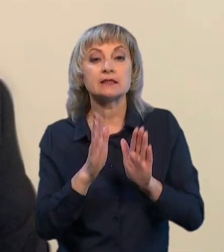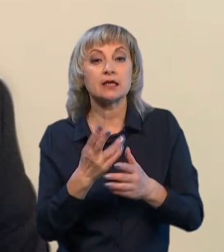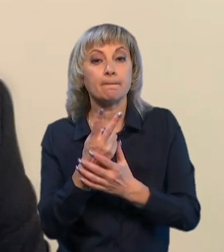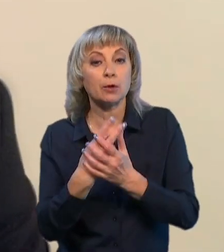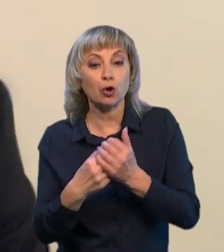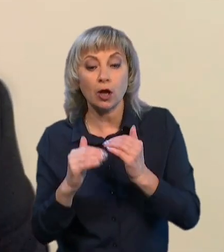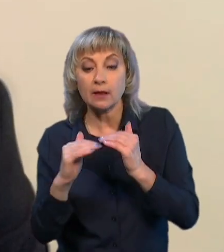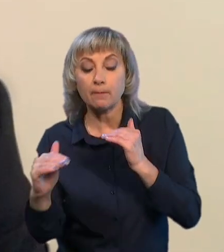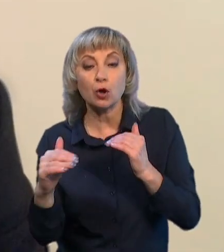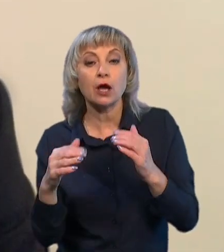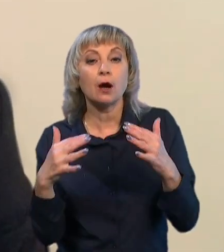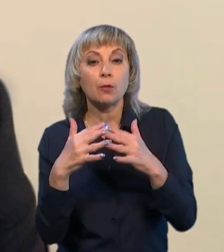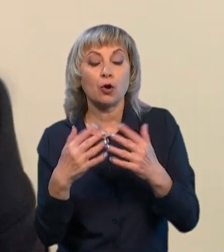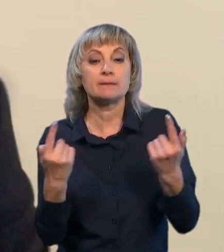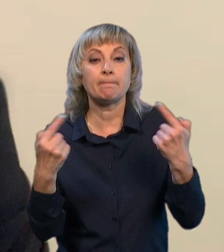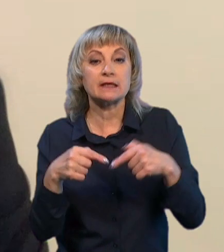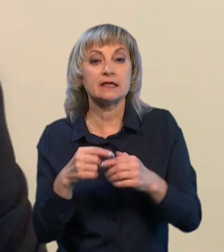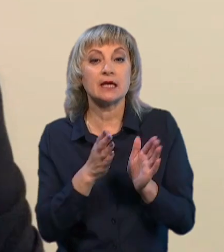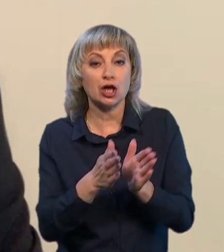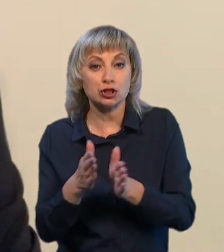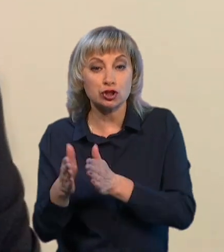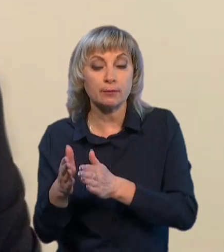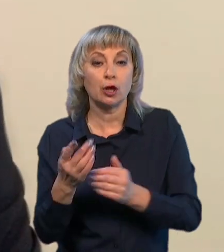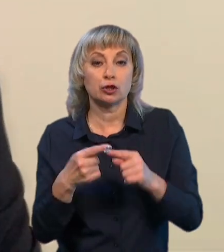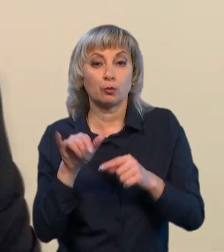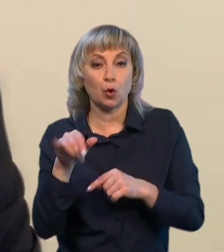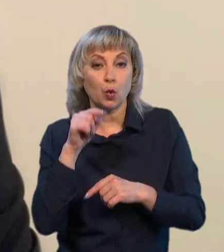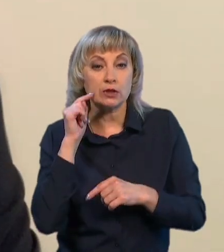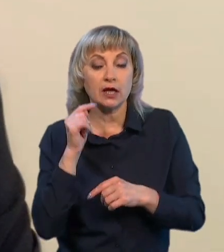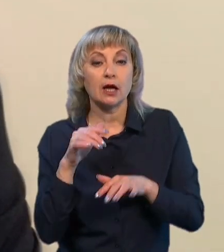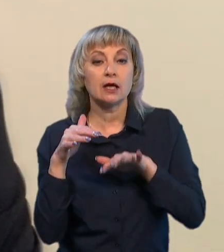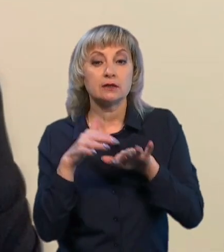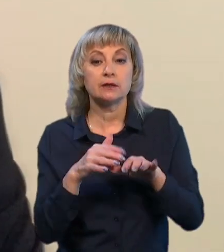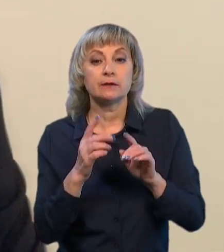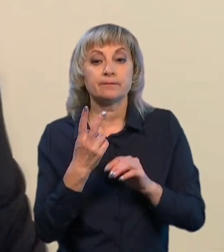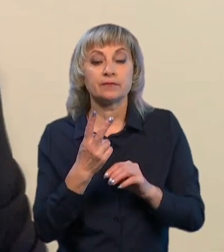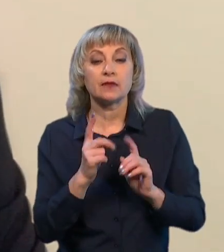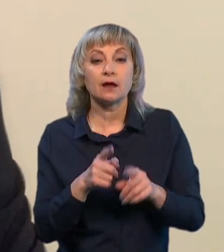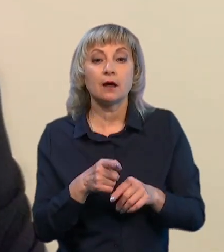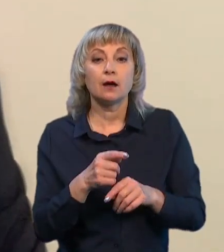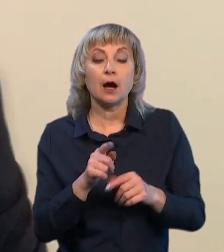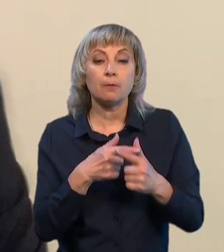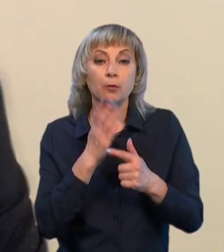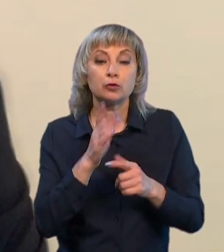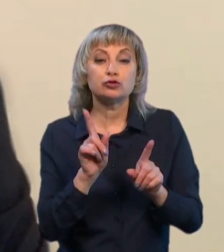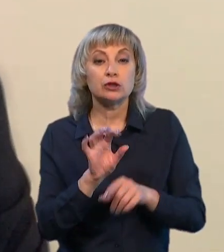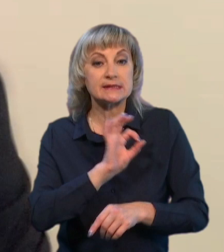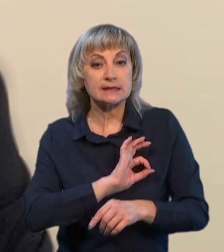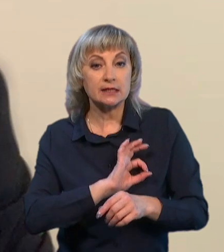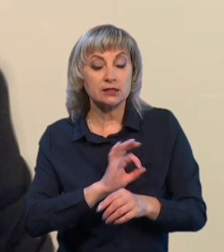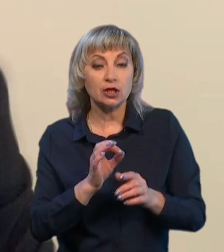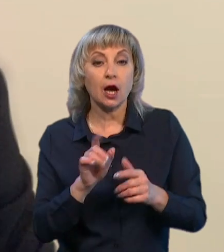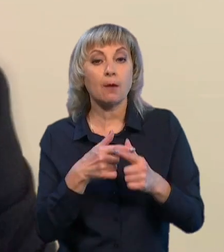полі бою, а це і падіння режиму, тому в них наступає момент істини. Або вони щось будуть задіювати, або